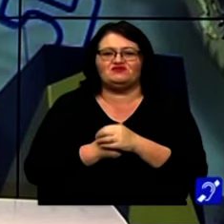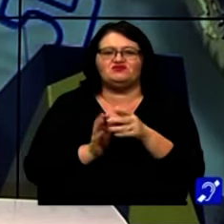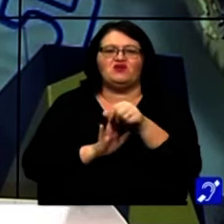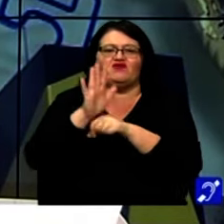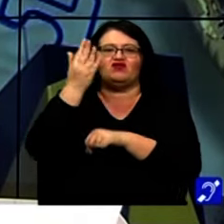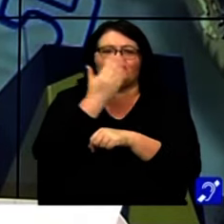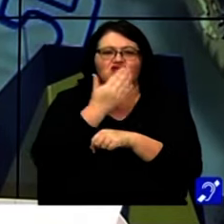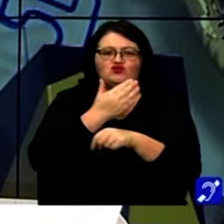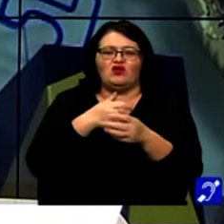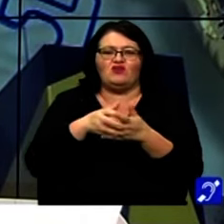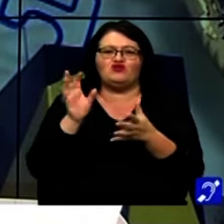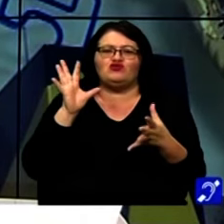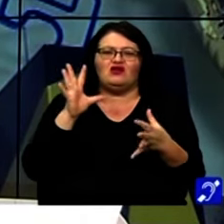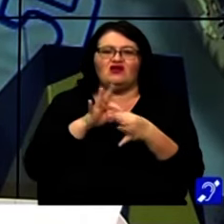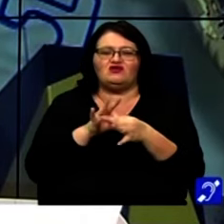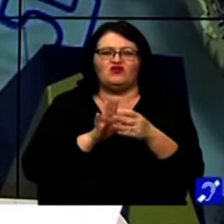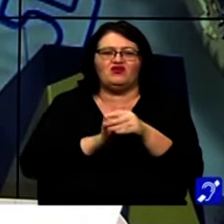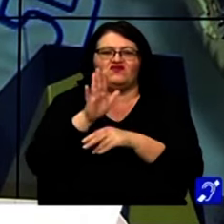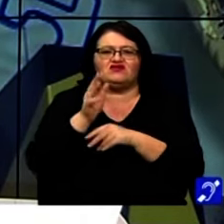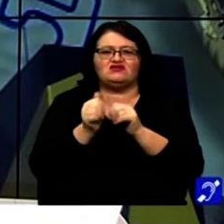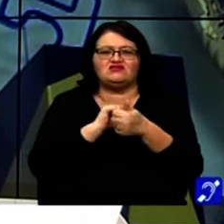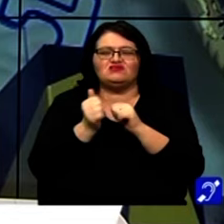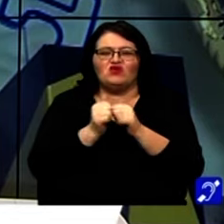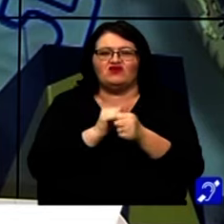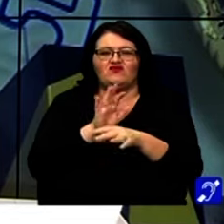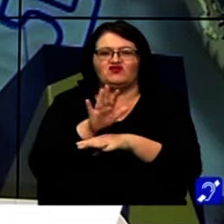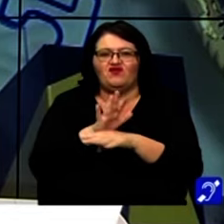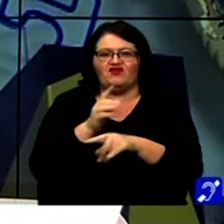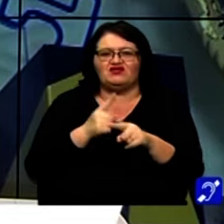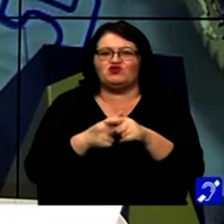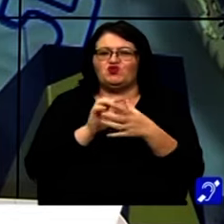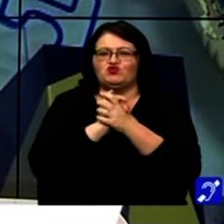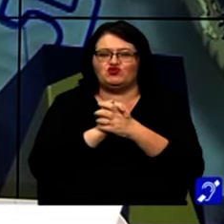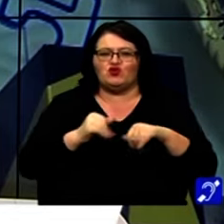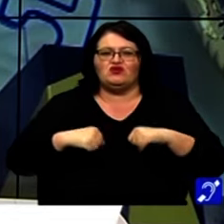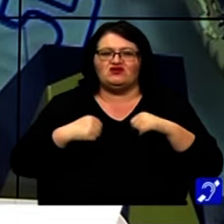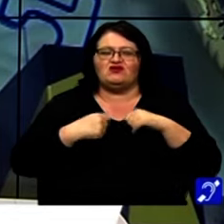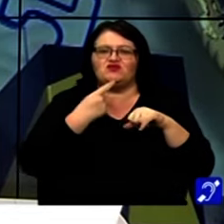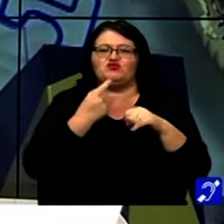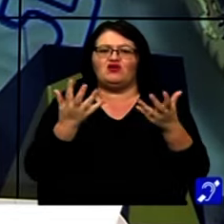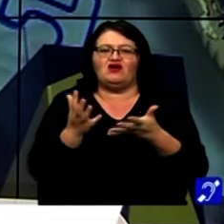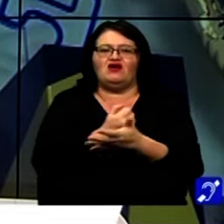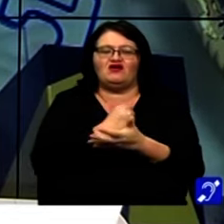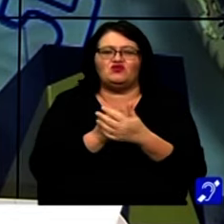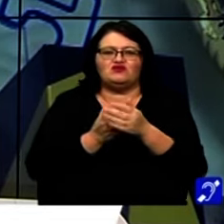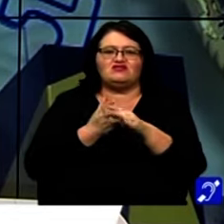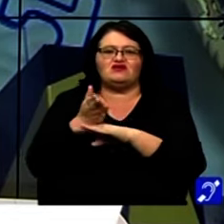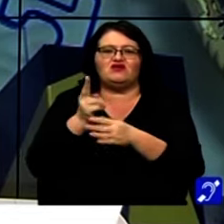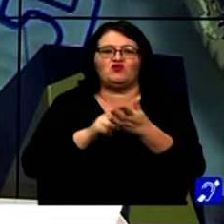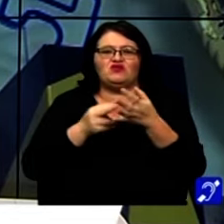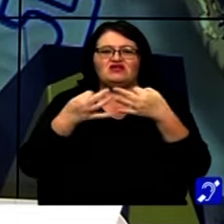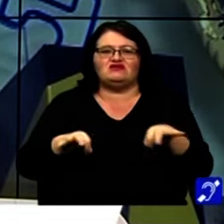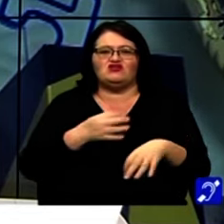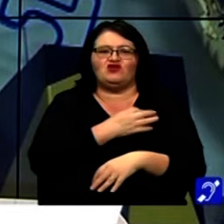Performanța școlară merge mână în mână cu performanța sportivă. O dovedește cu succes un tânăr din Timișoara care a reușit să intre cu nota